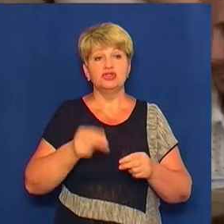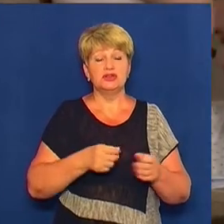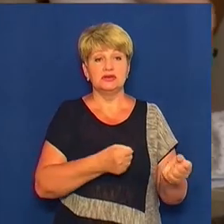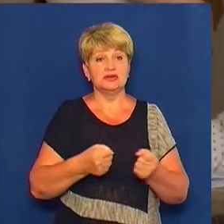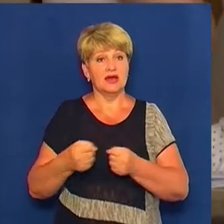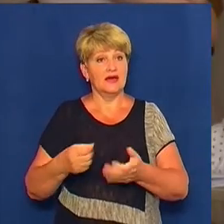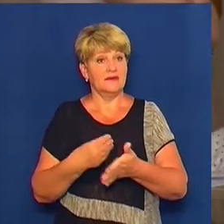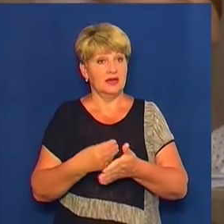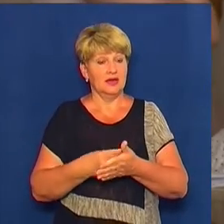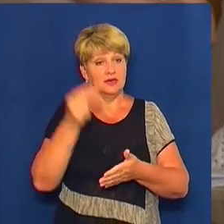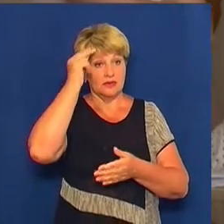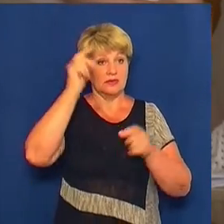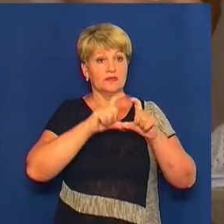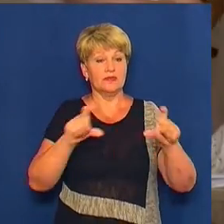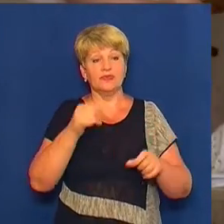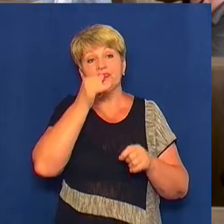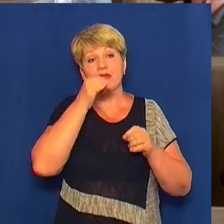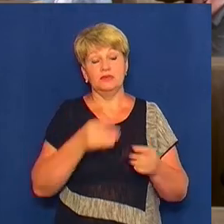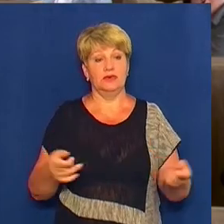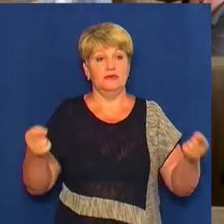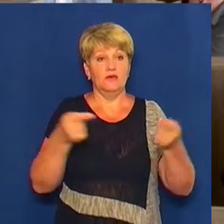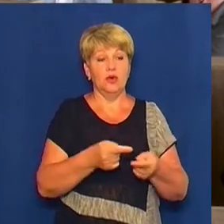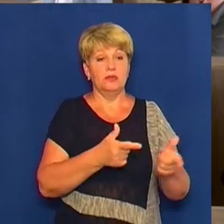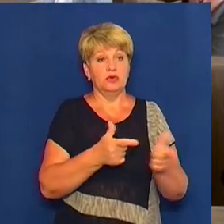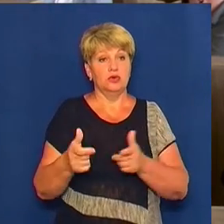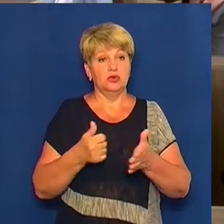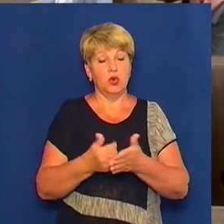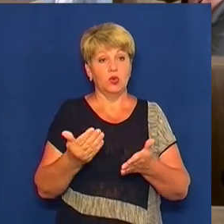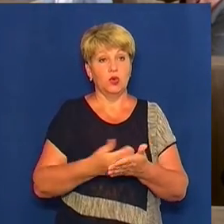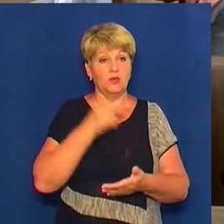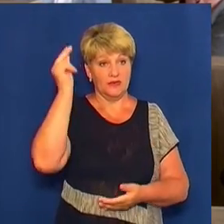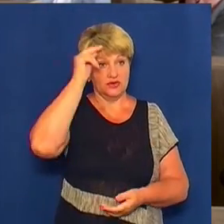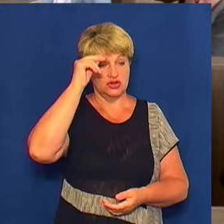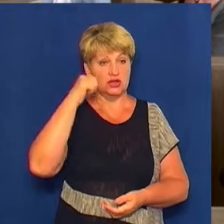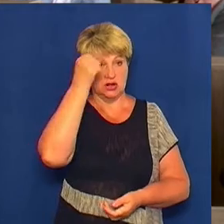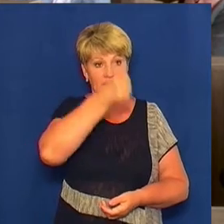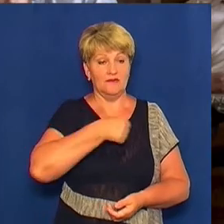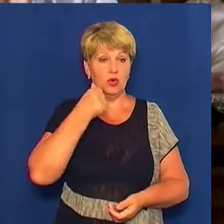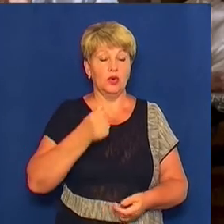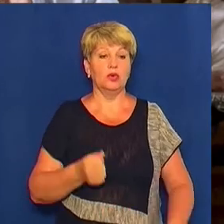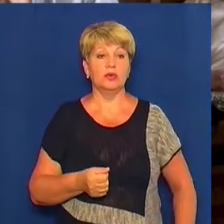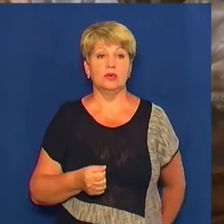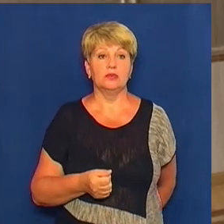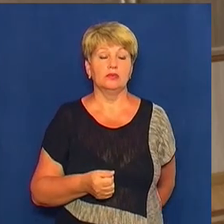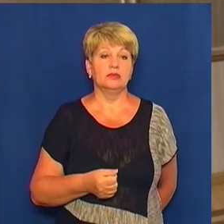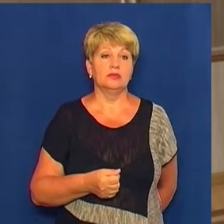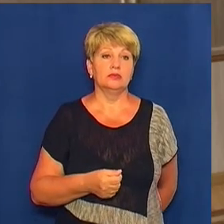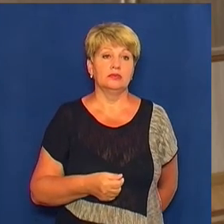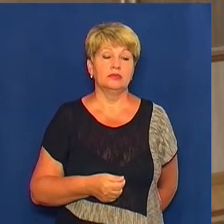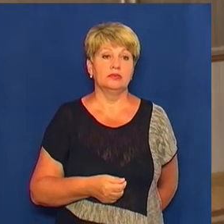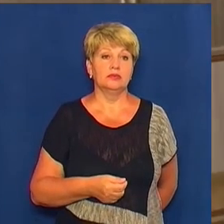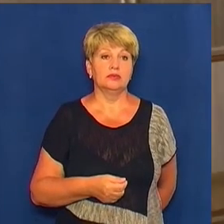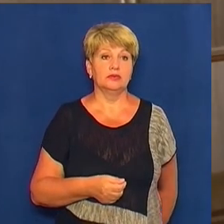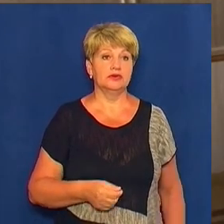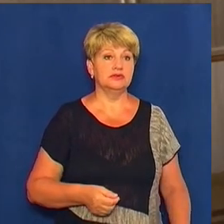фінансування освітні заклади не зможуть вчасно підготуватися до нового навчального року, додав освітянин. Можу сказати відверто,